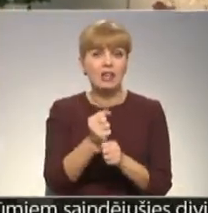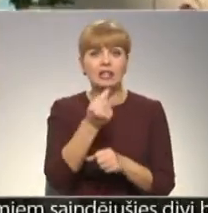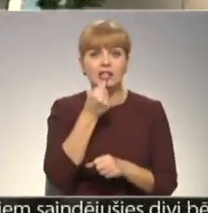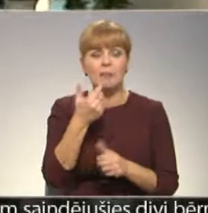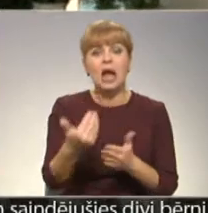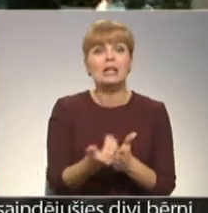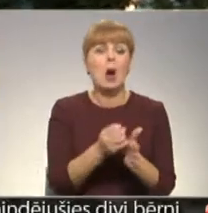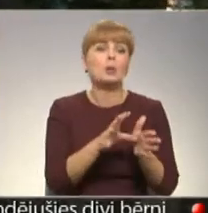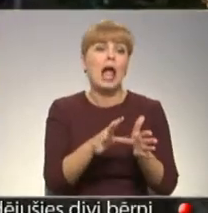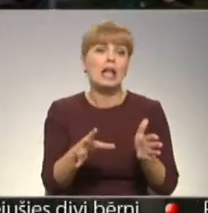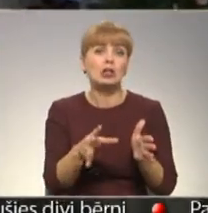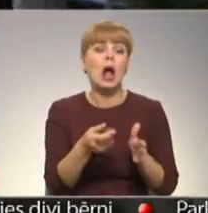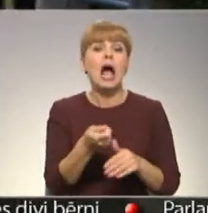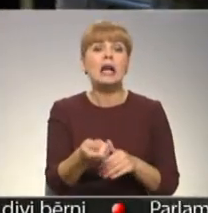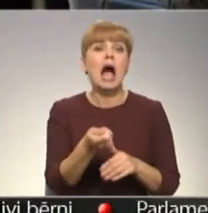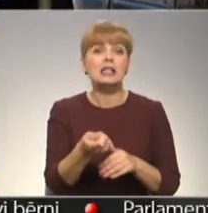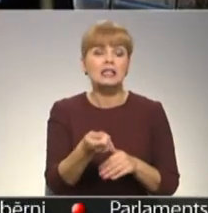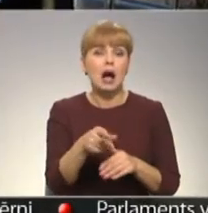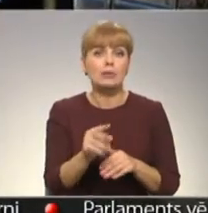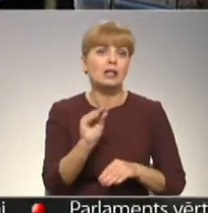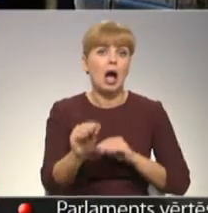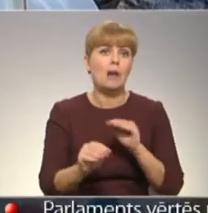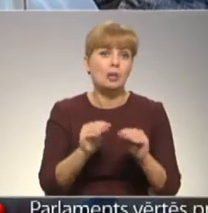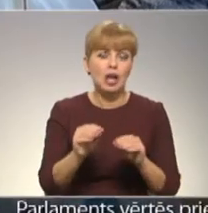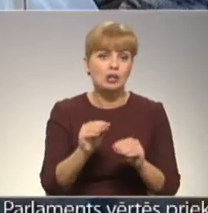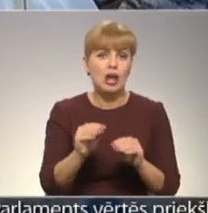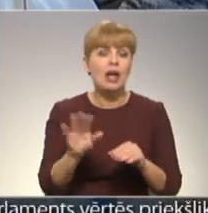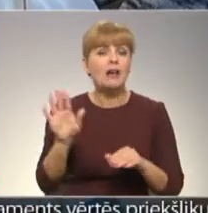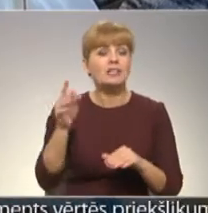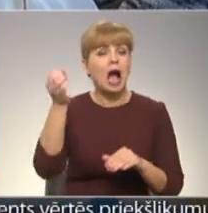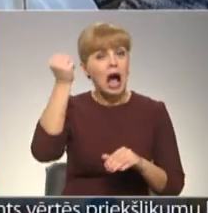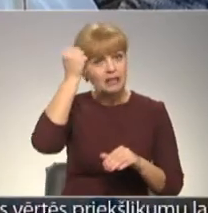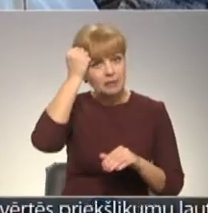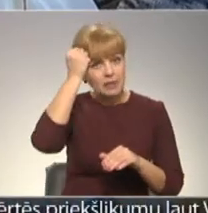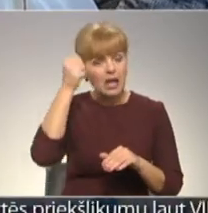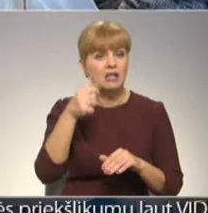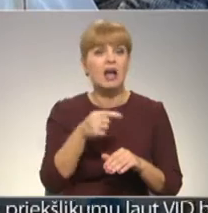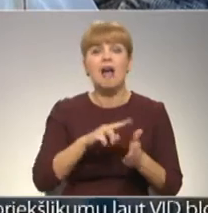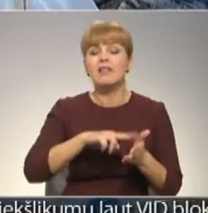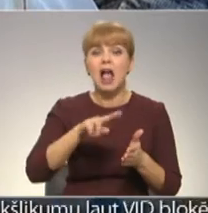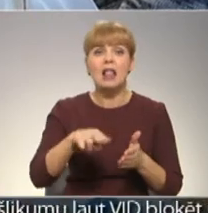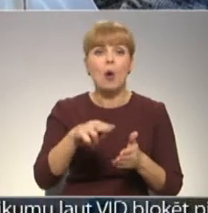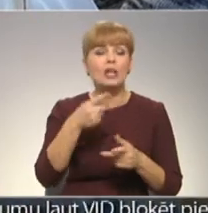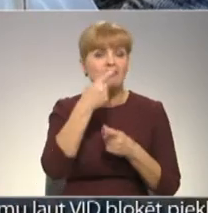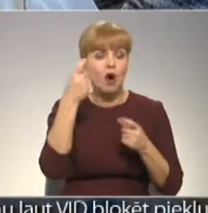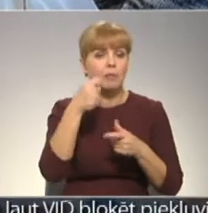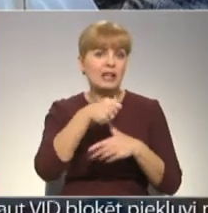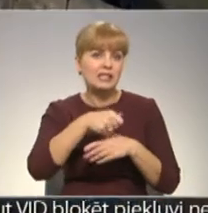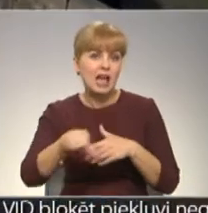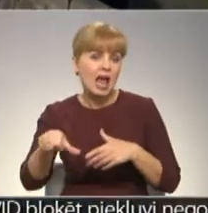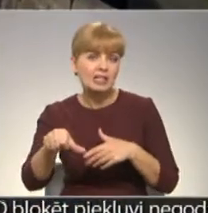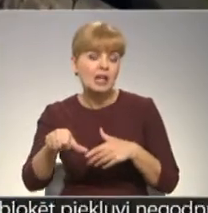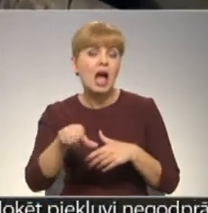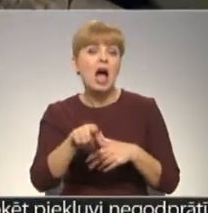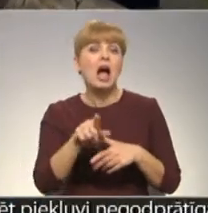elektronisko kasas aparātu. Tas aprīkots ar fiskālās atmiņas moduli, kas neļauj datus dzēst un pārveidot. Kāds izdziedu salonu